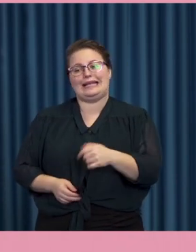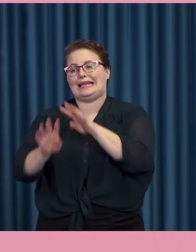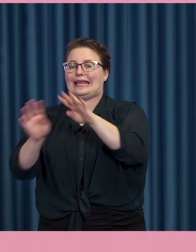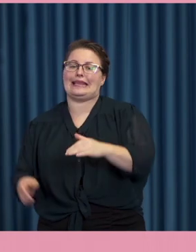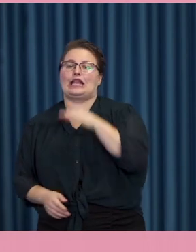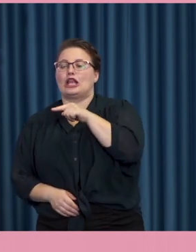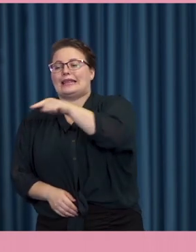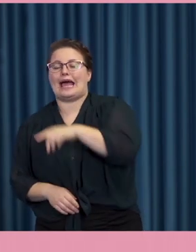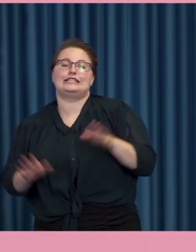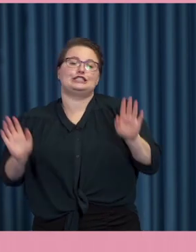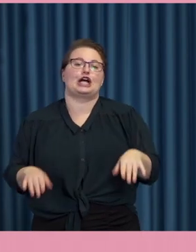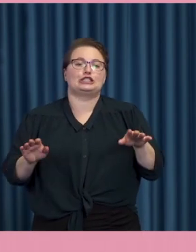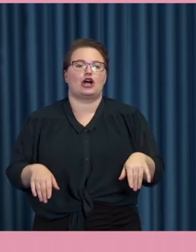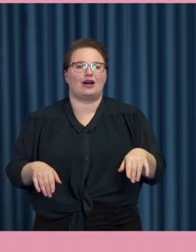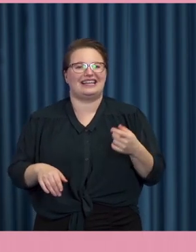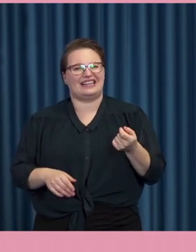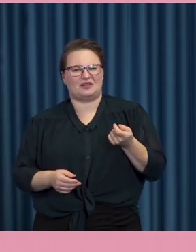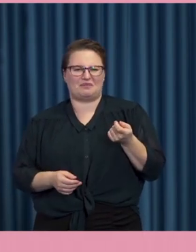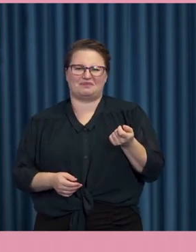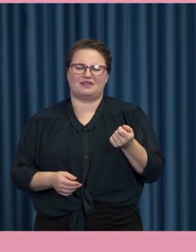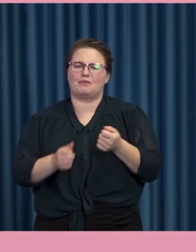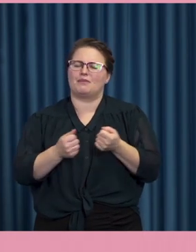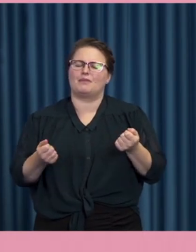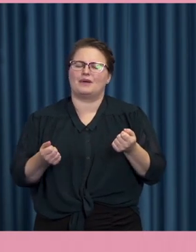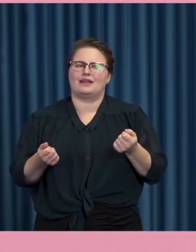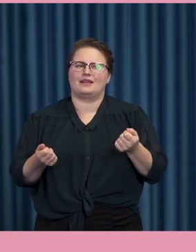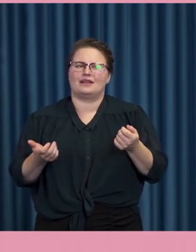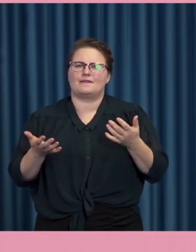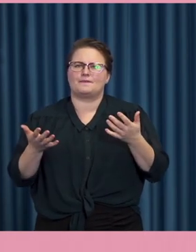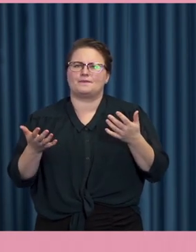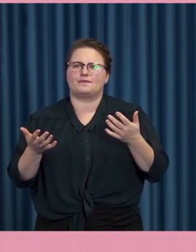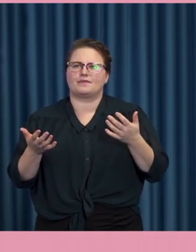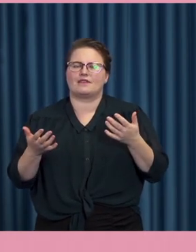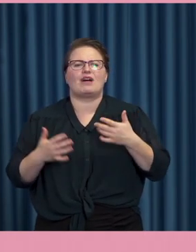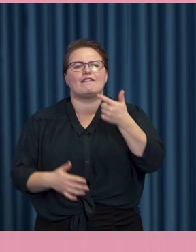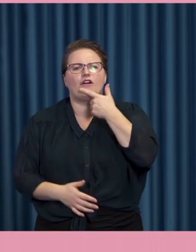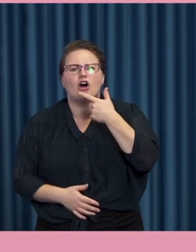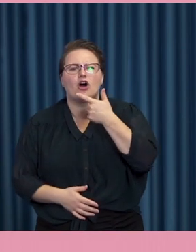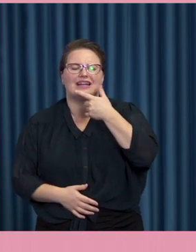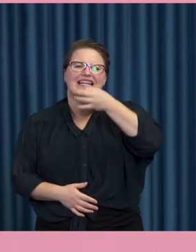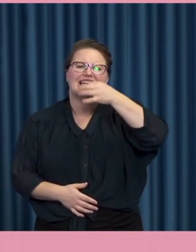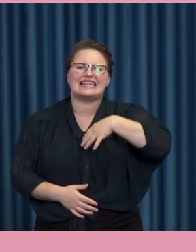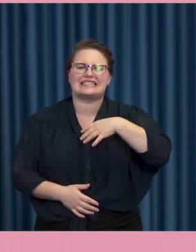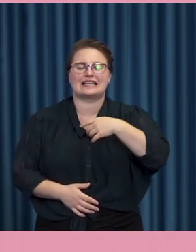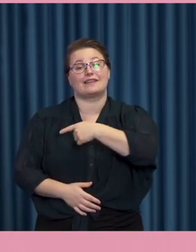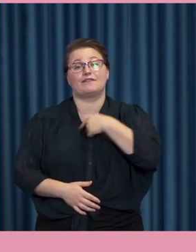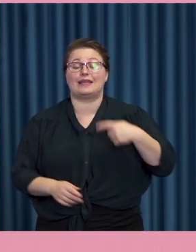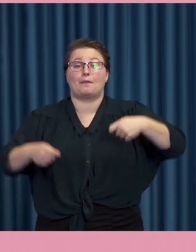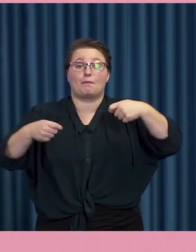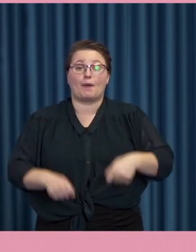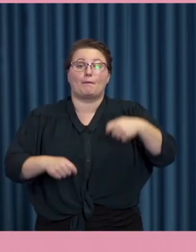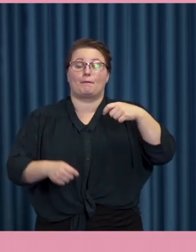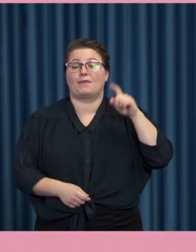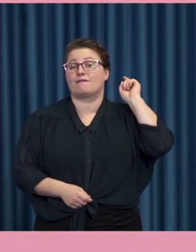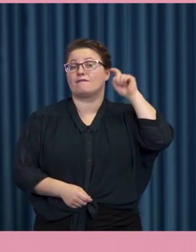roll liksom. Alltså så. Men vad är det du ser, vad är liksom den stora utmaningen? Vad är faran med att vi råkar sprida en falsk